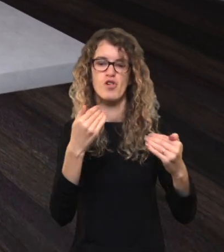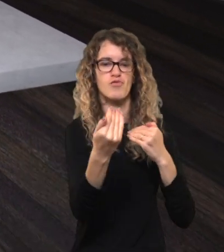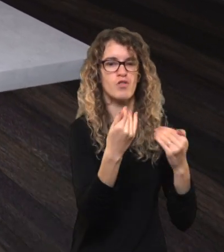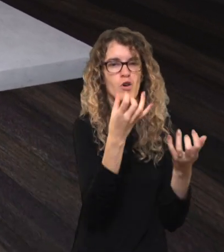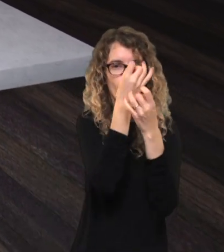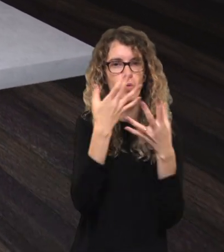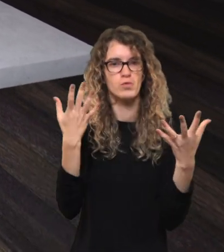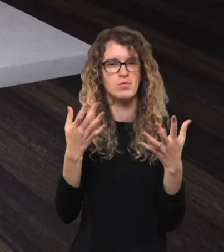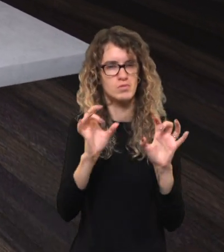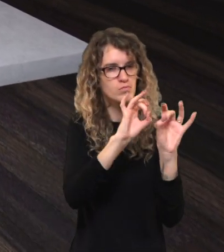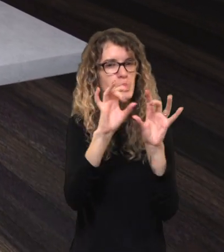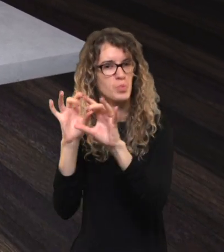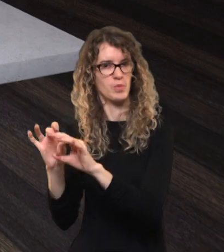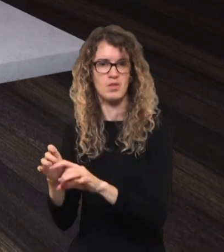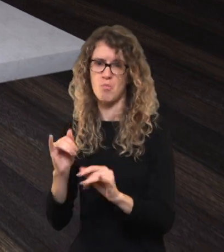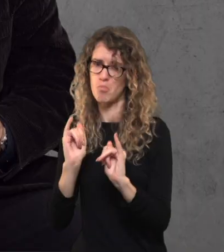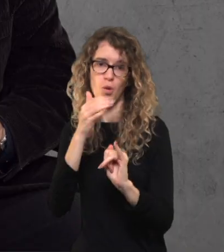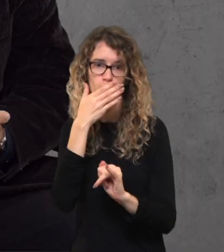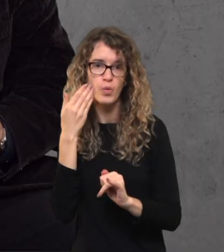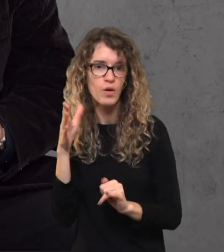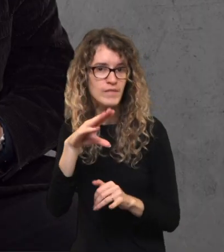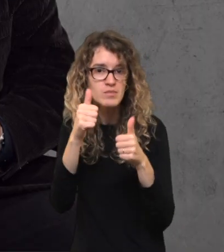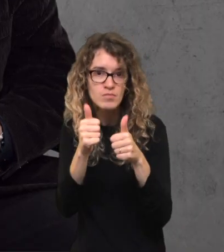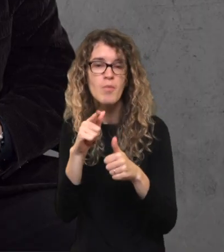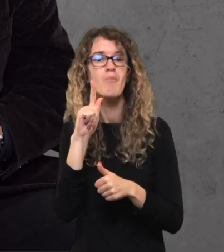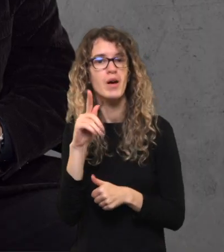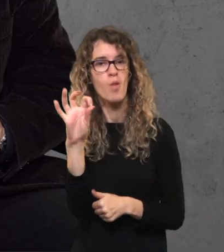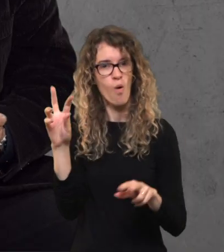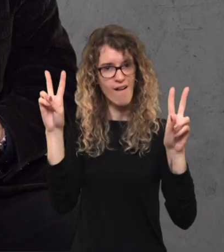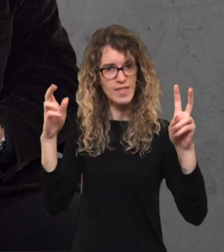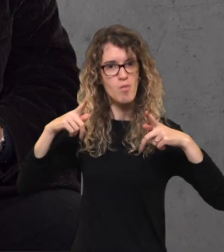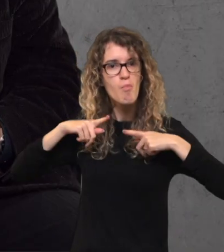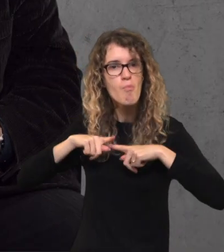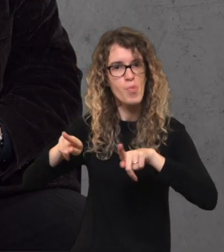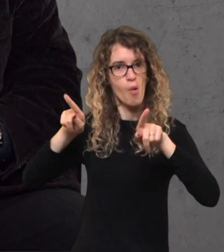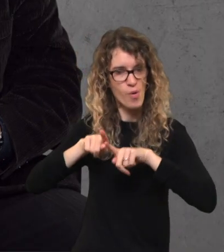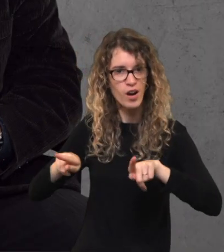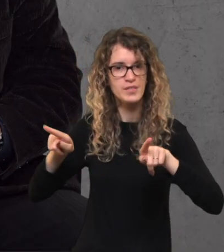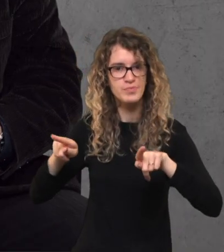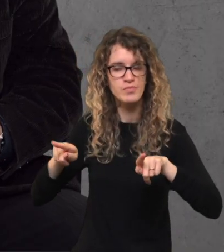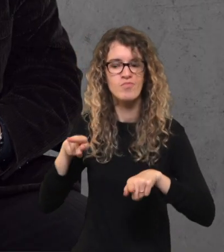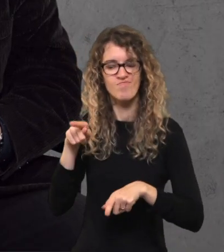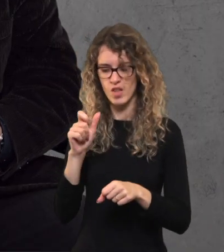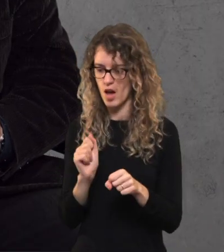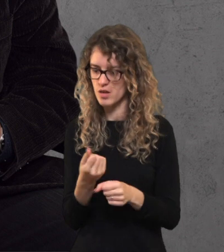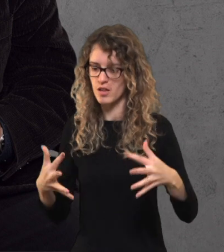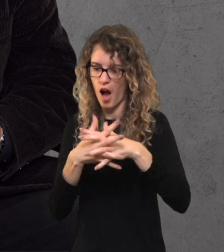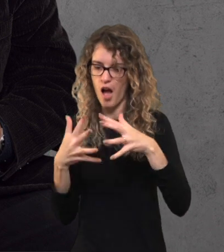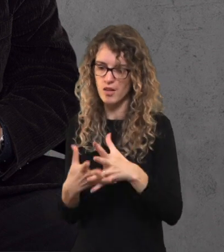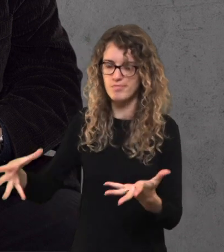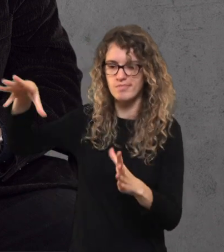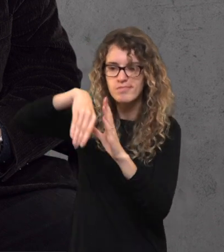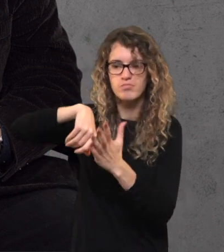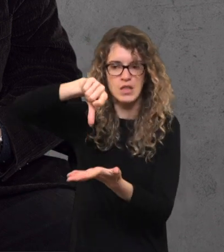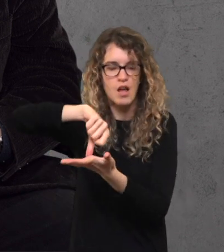kultūros jos ir to išskyrės. Ir čia nieko blogo tame nėra. Bet kada mes kalbam apie propagandinį karą ir kada mums reikia, reiškia, tam